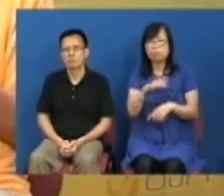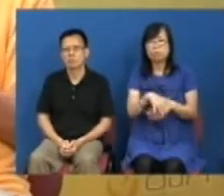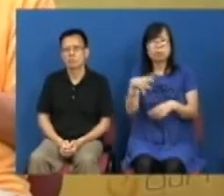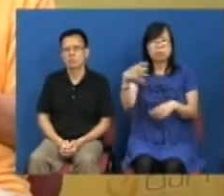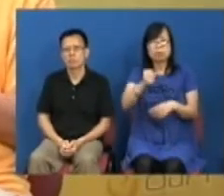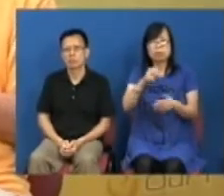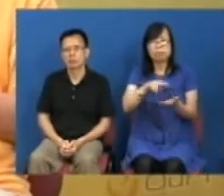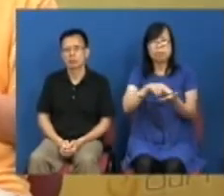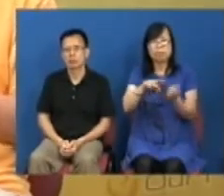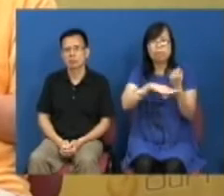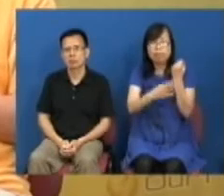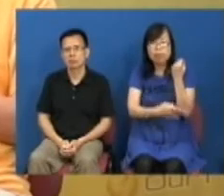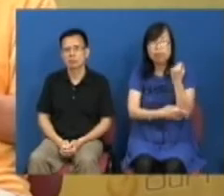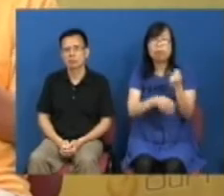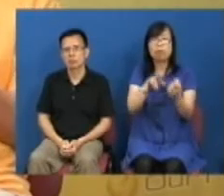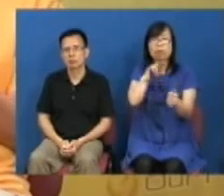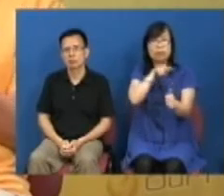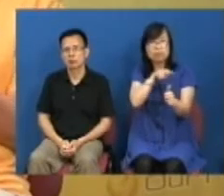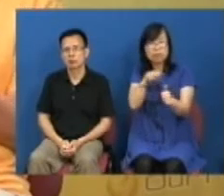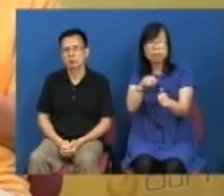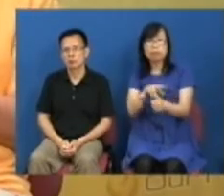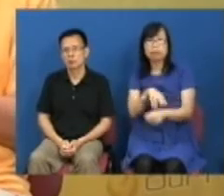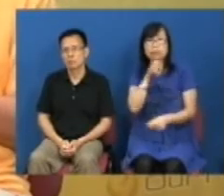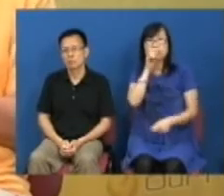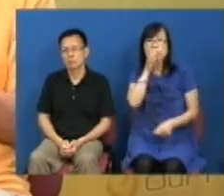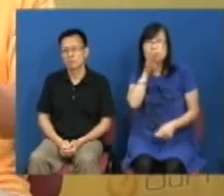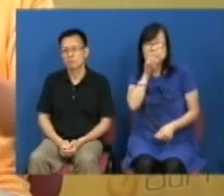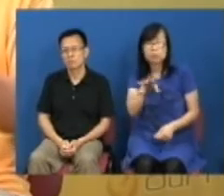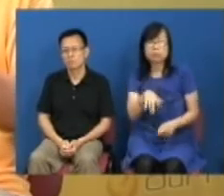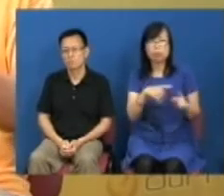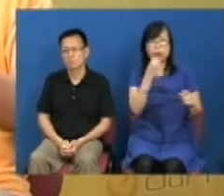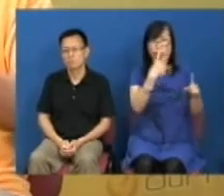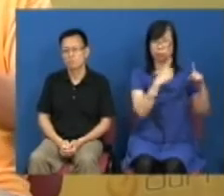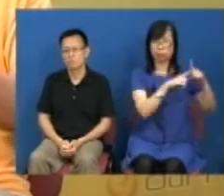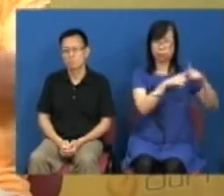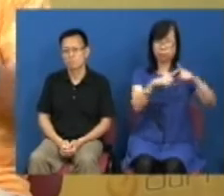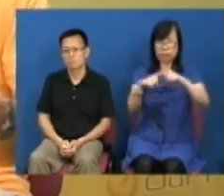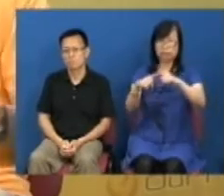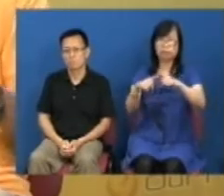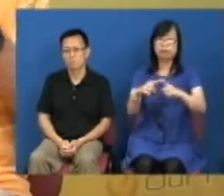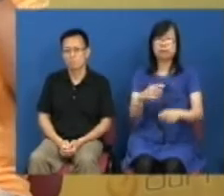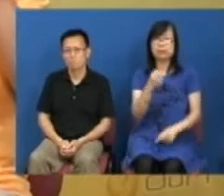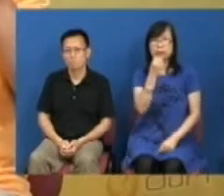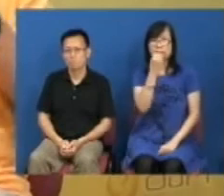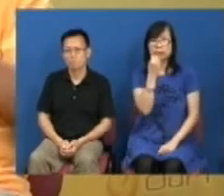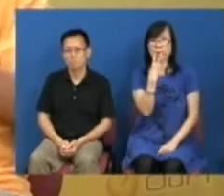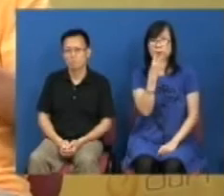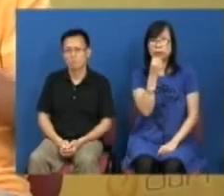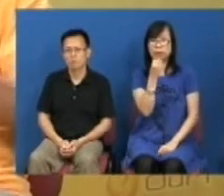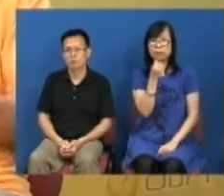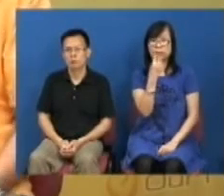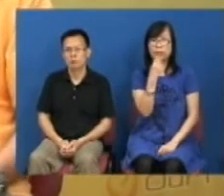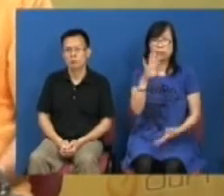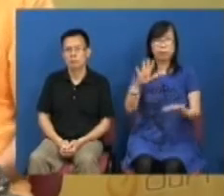客观是去掌握的形势你怎么能够说服得到香港人香港的每